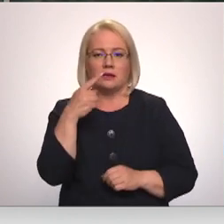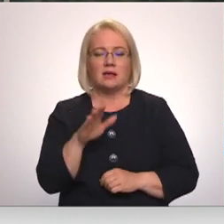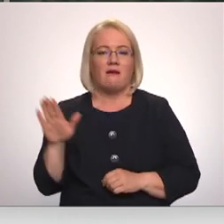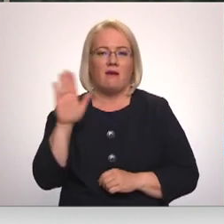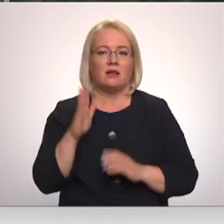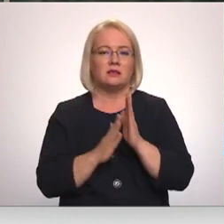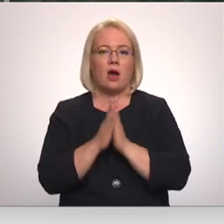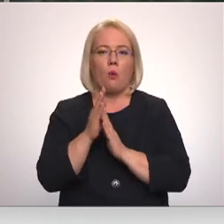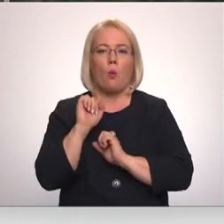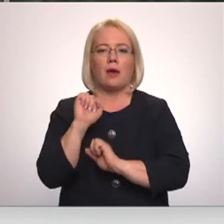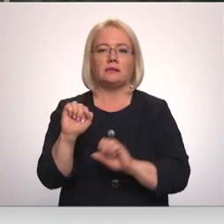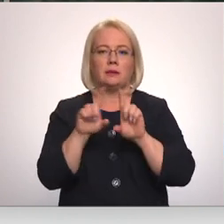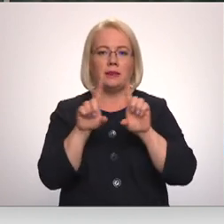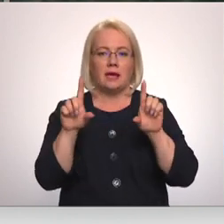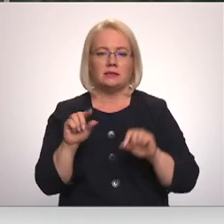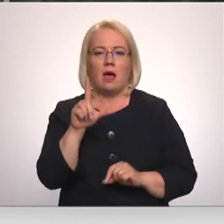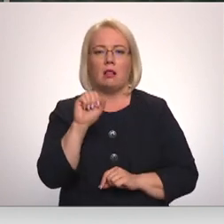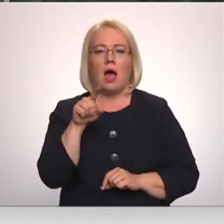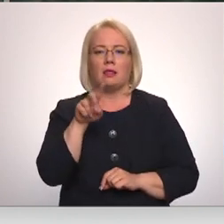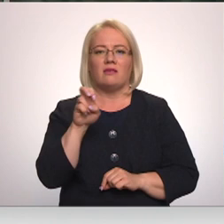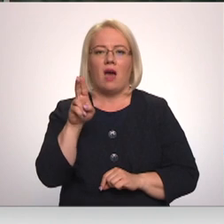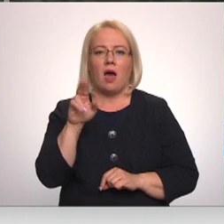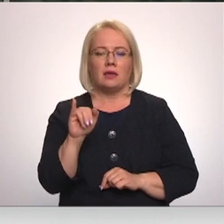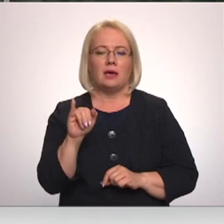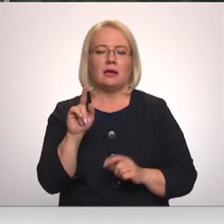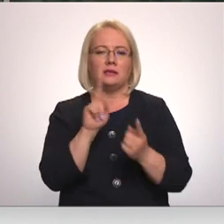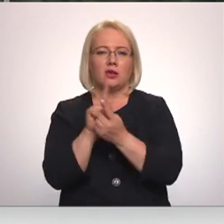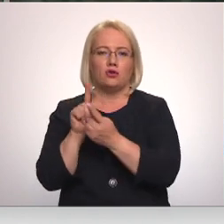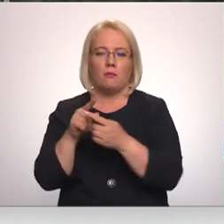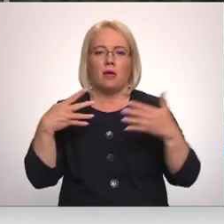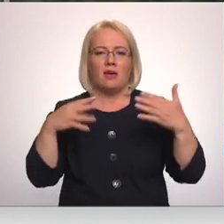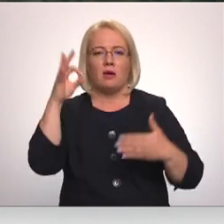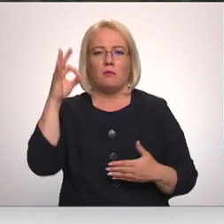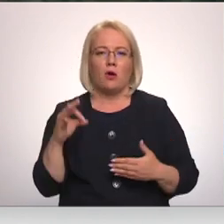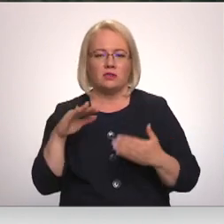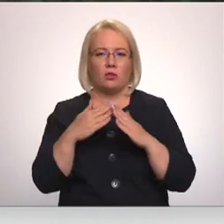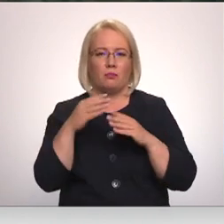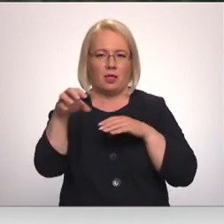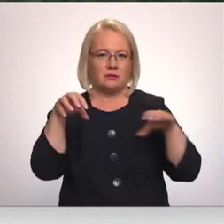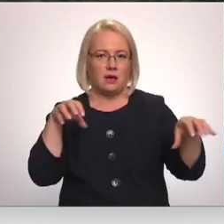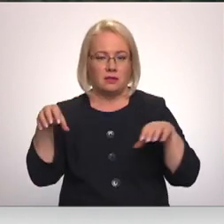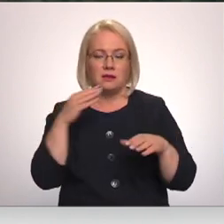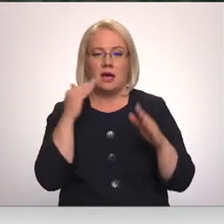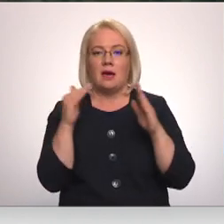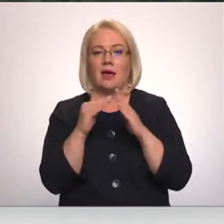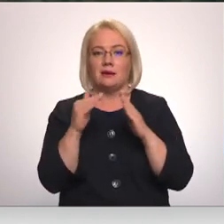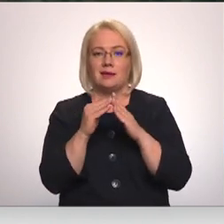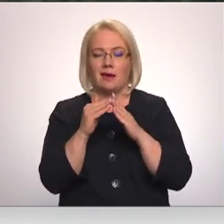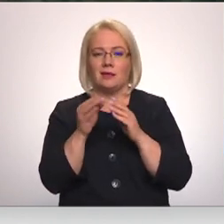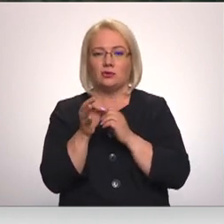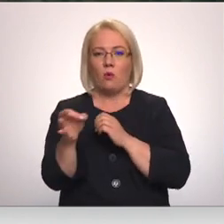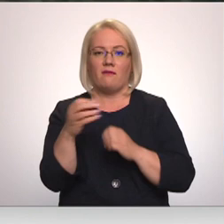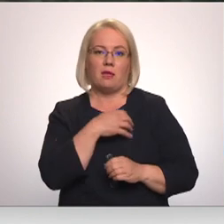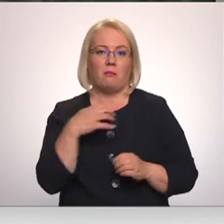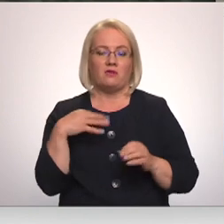auga aizsardzības dienestā, Latvāņi sastopami 90% Latvijas pašvaldība. Reizeknas novada pašvaldība pirmo gadu sākus